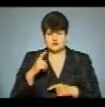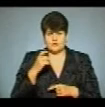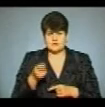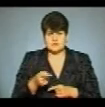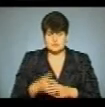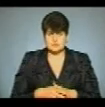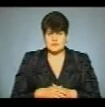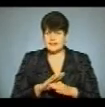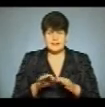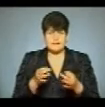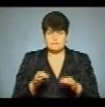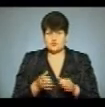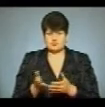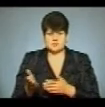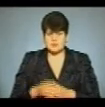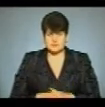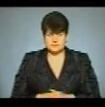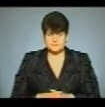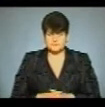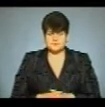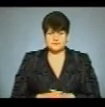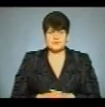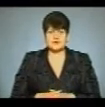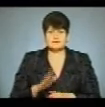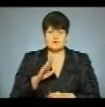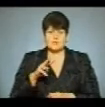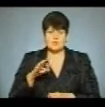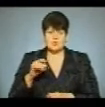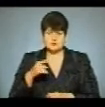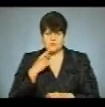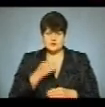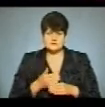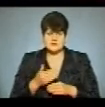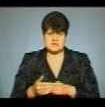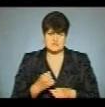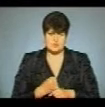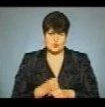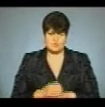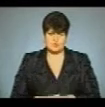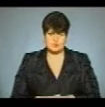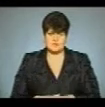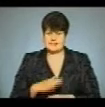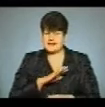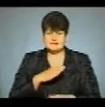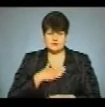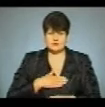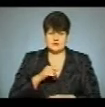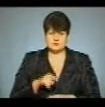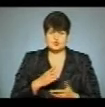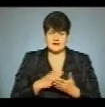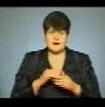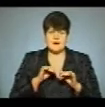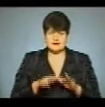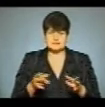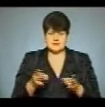Не пропускають. Пасажир Віктор Мозель каже, що запізнився на роботу. Незадоволений тим, що якщо є акція,